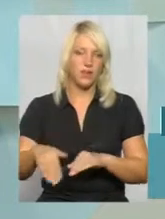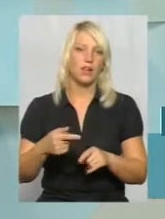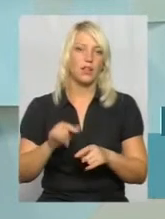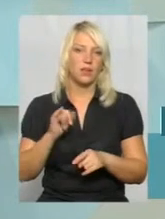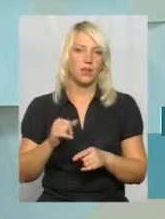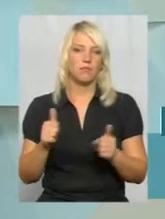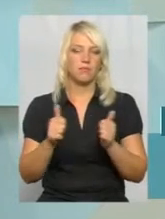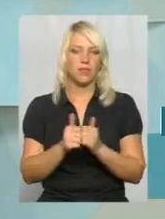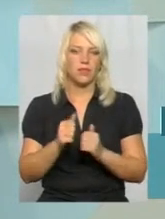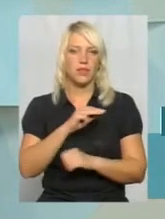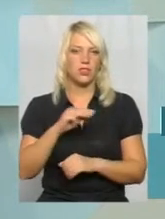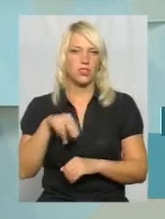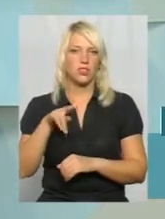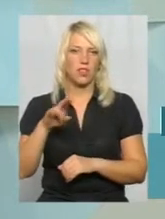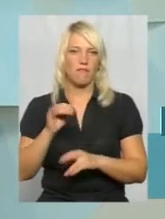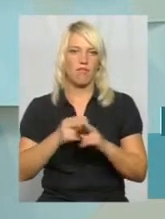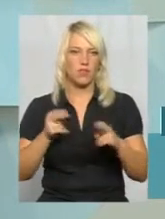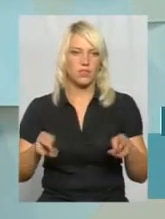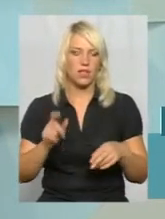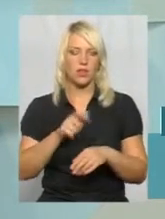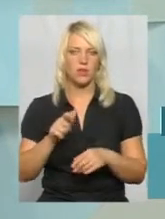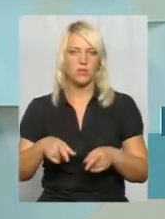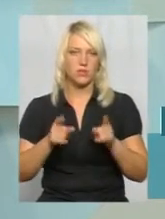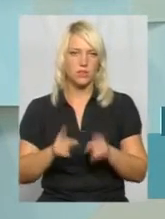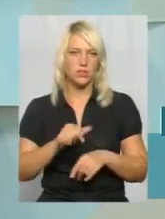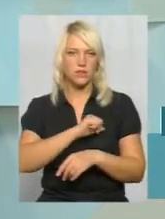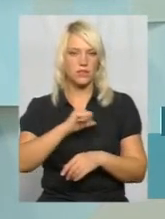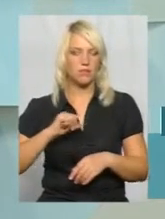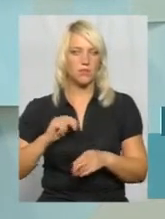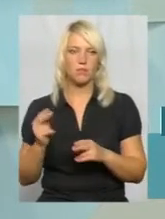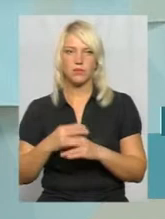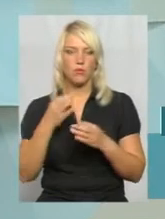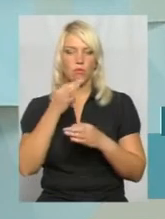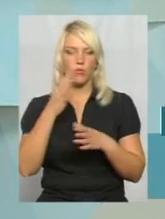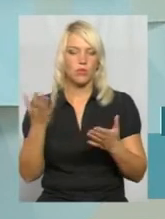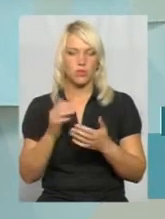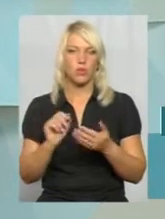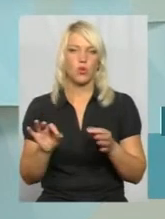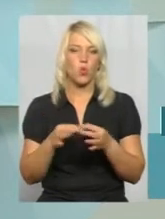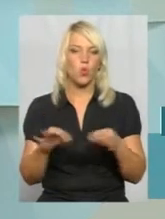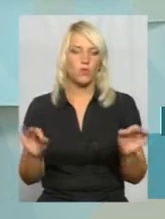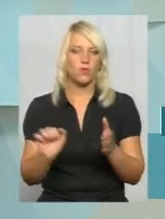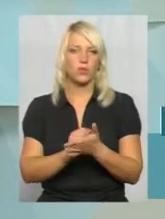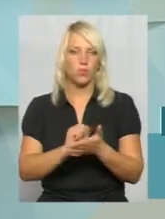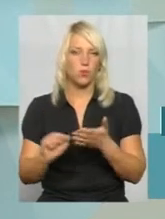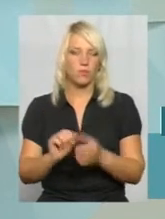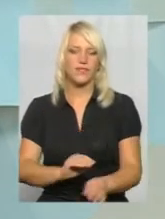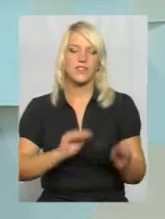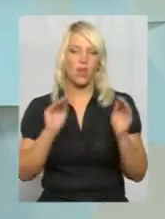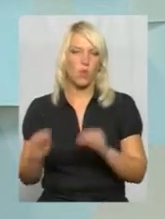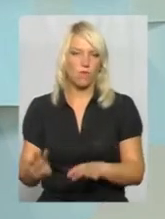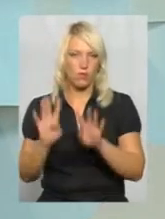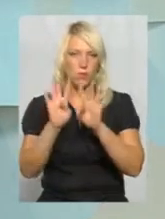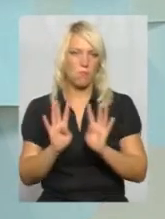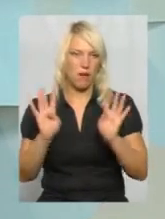залізничного вокзалу. Мешканці дійсно самі без будь-яких дозвольних документів встановлюють такі паркани. Паркани,